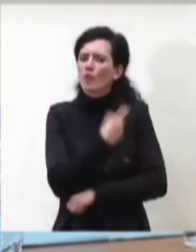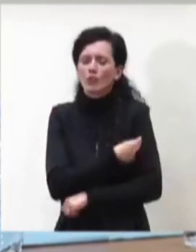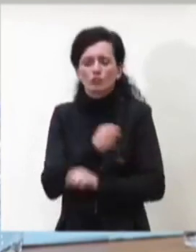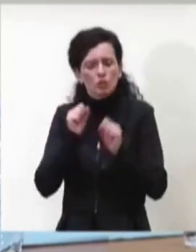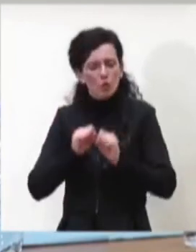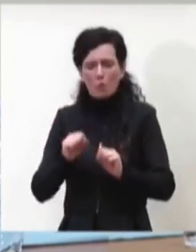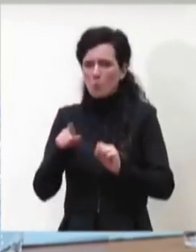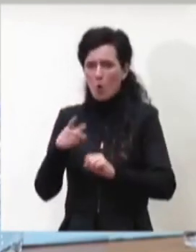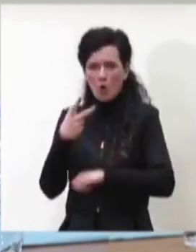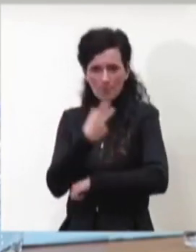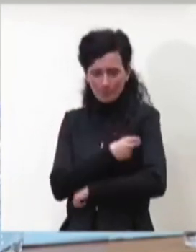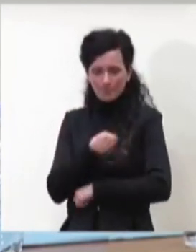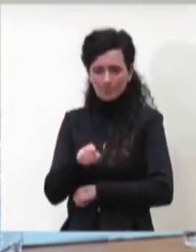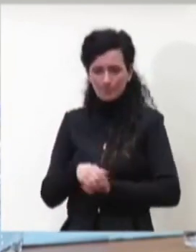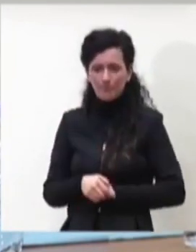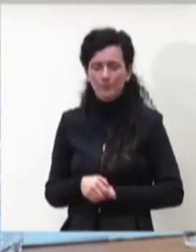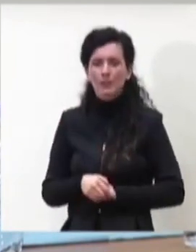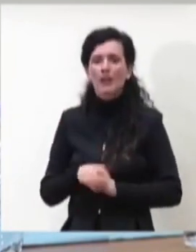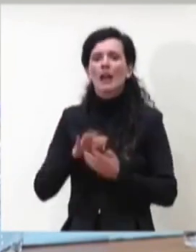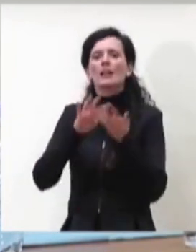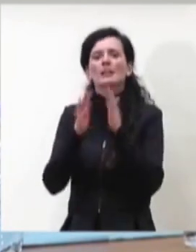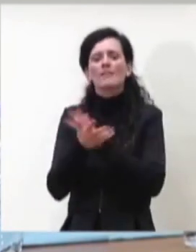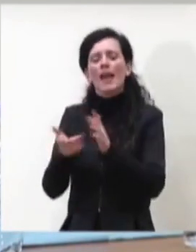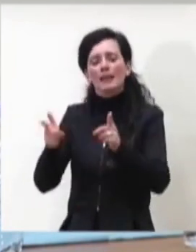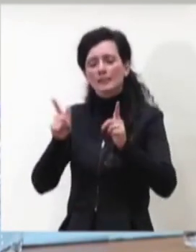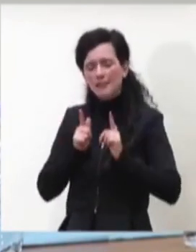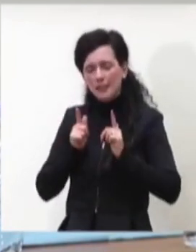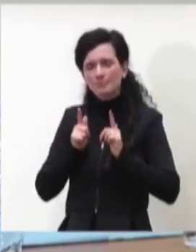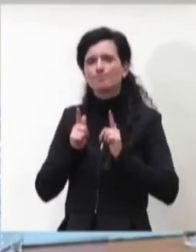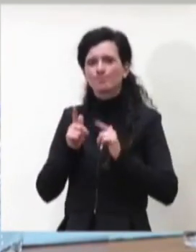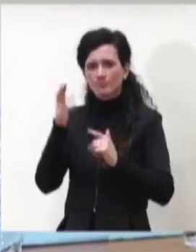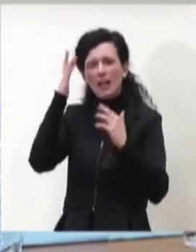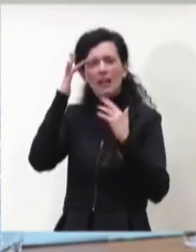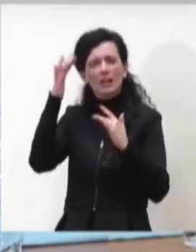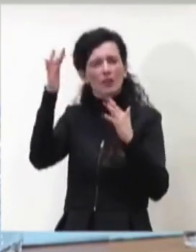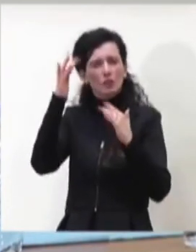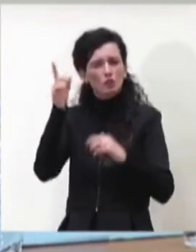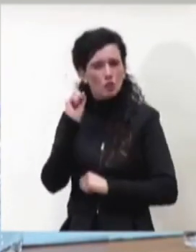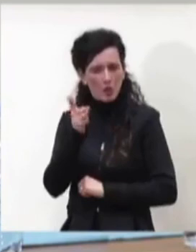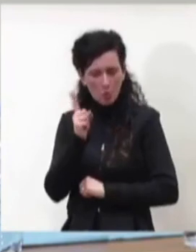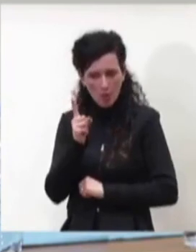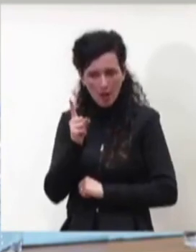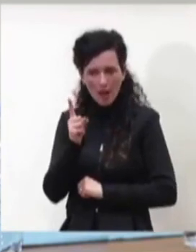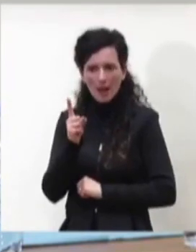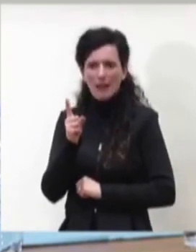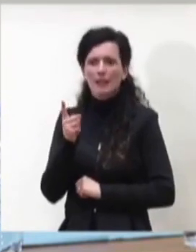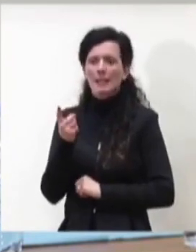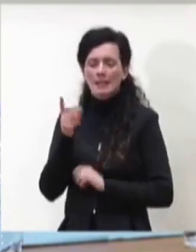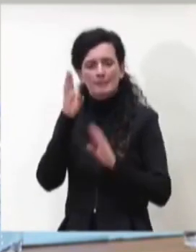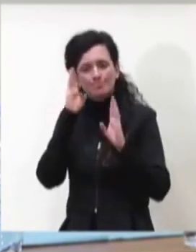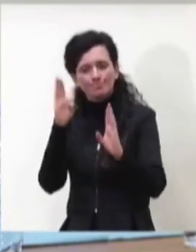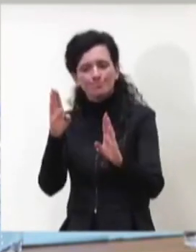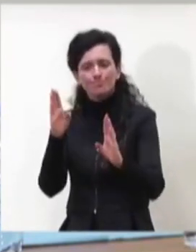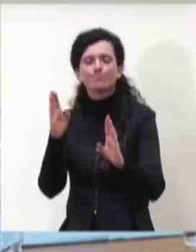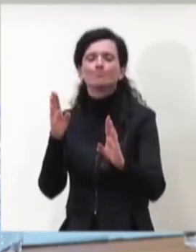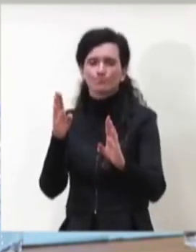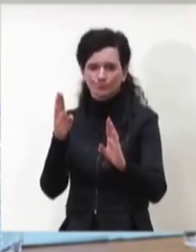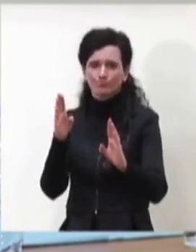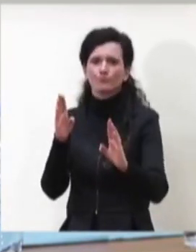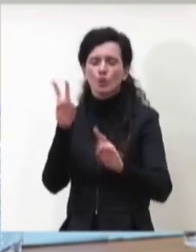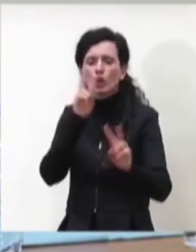si è aperta e su cui ci si è focalizzati è quello di dargli una copertura